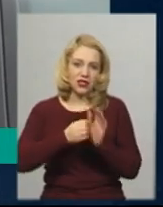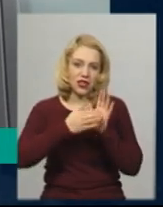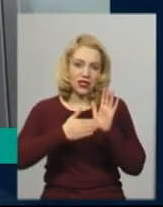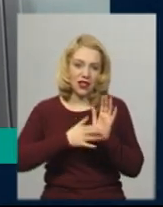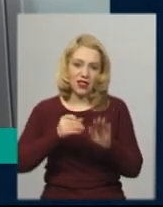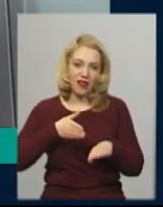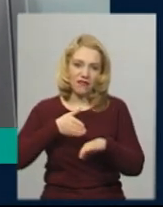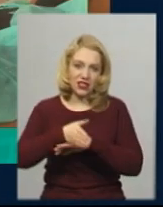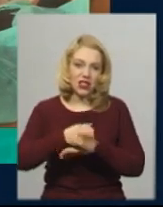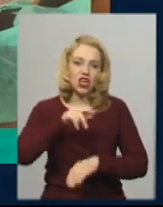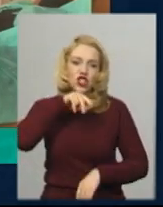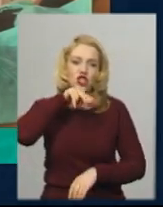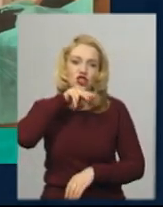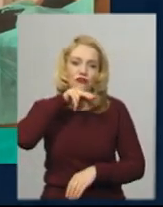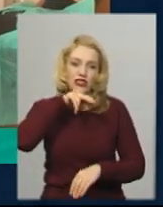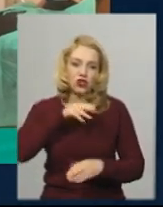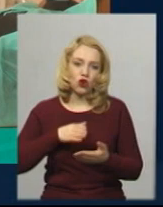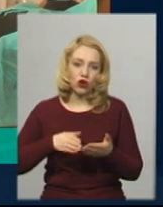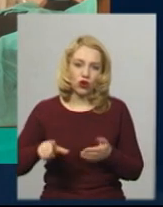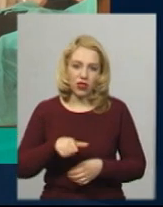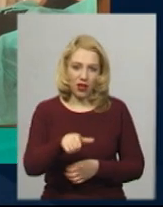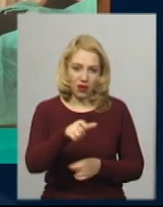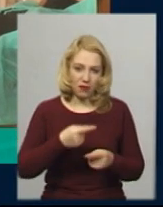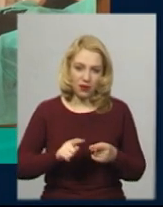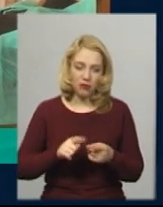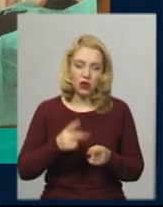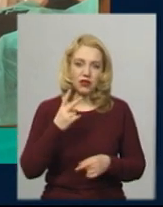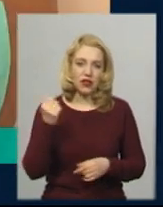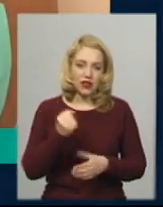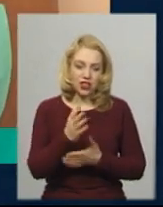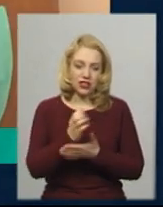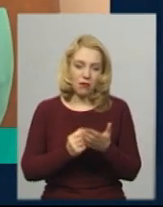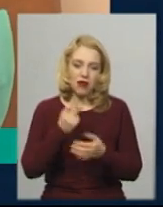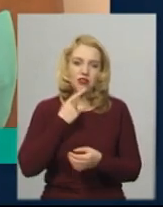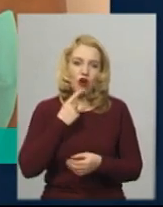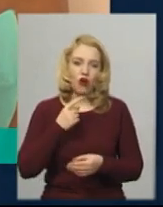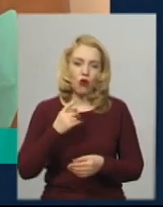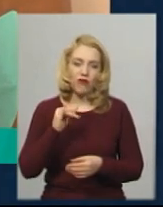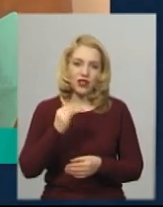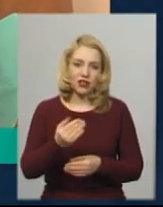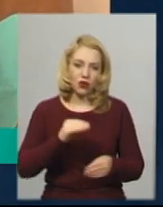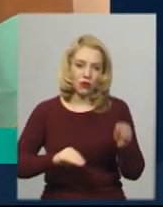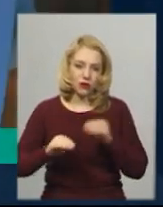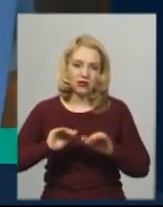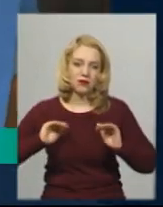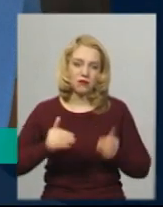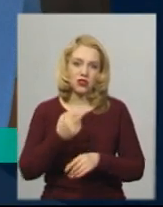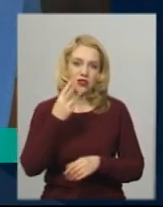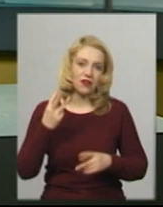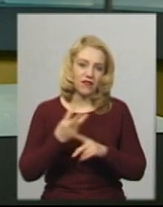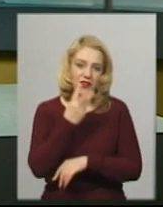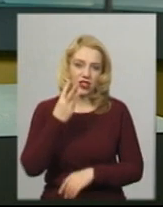із Чернівецького напрямку. За два тижні карантину запас крові та її компонентів у обласному центрі служби крові зменшився втричі.